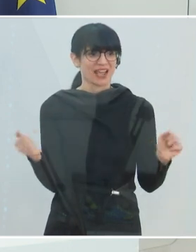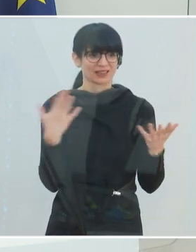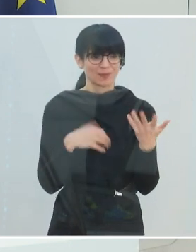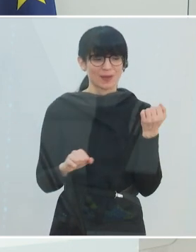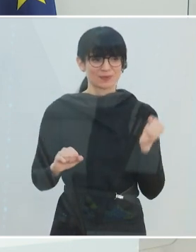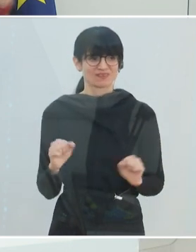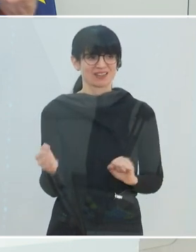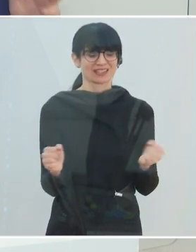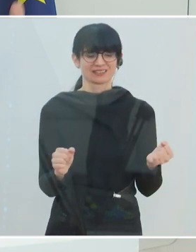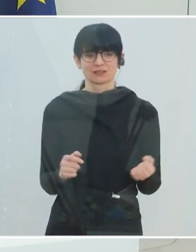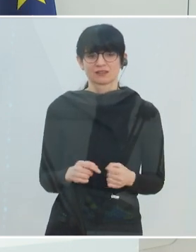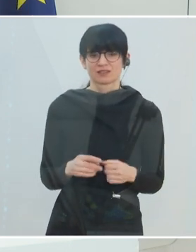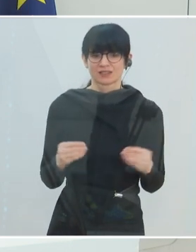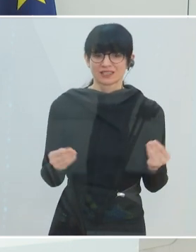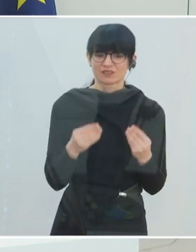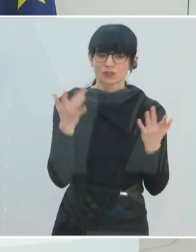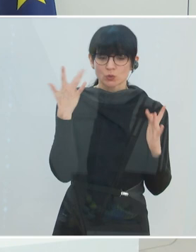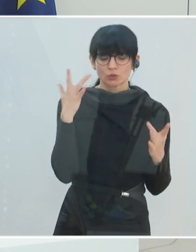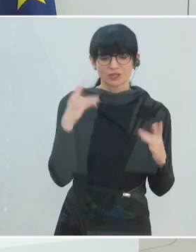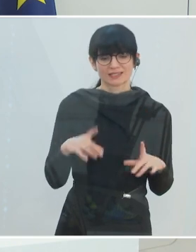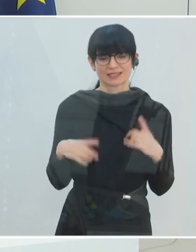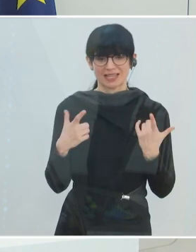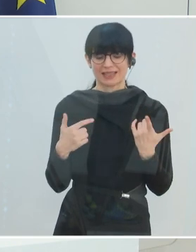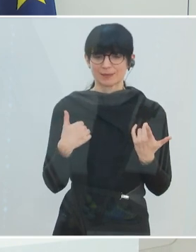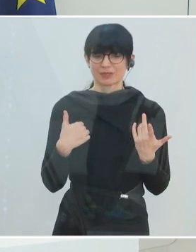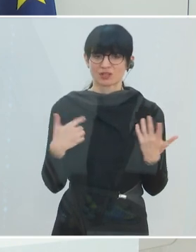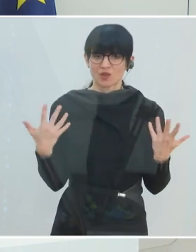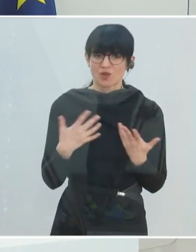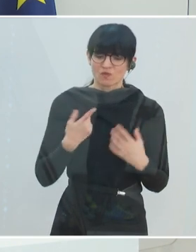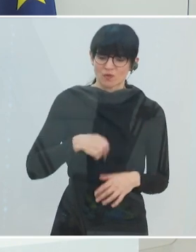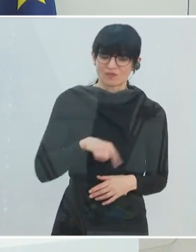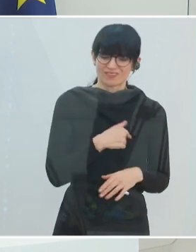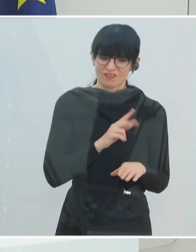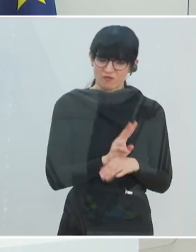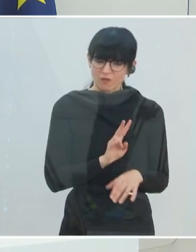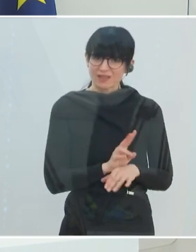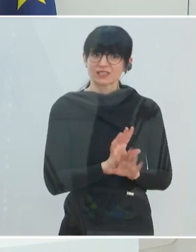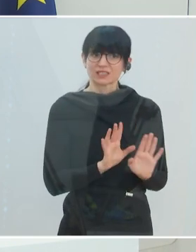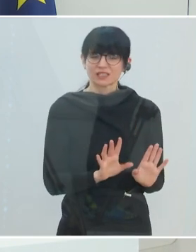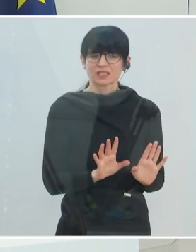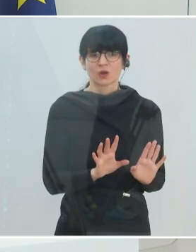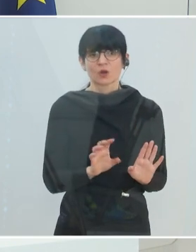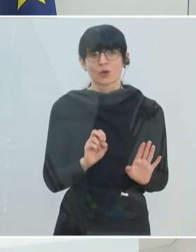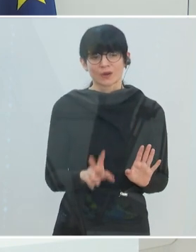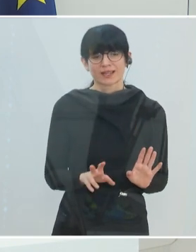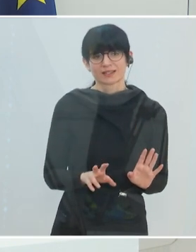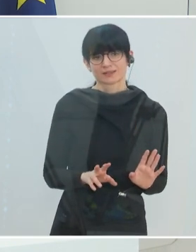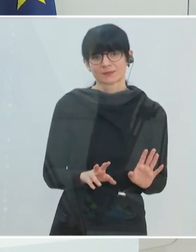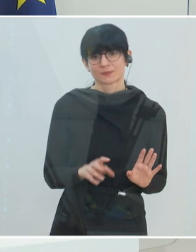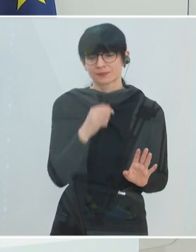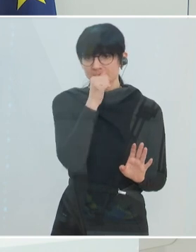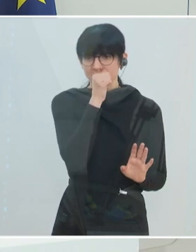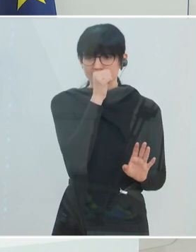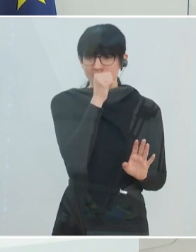Es geht auch darum, etwas Kulturelles erleben zu können. Dort, wo wir vorsichtig sein müssen, ist, dass wir nicht in eine